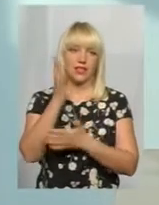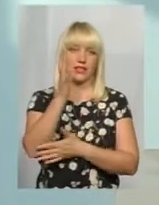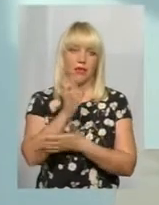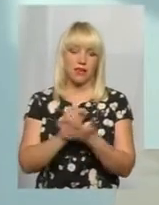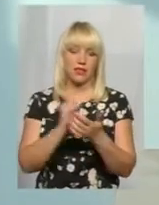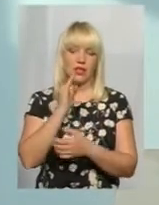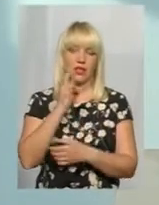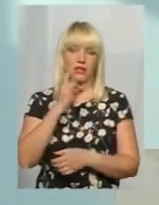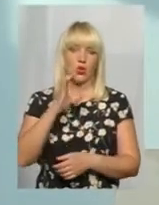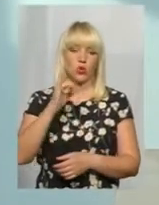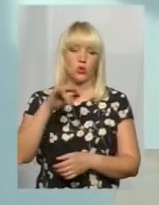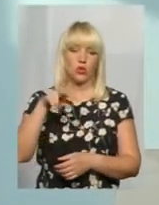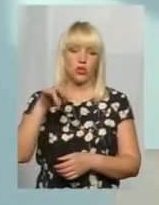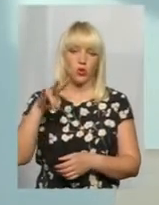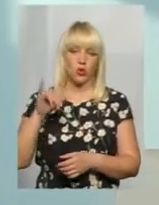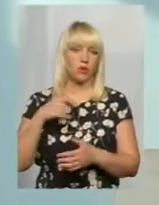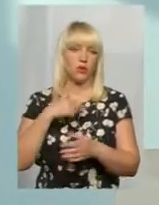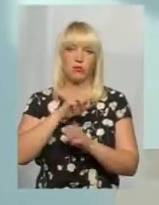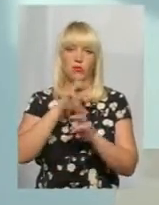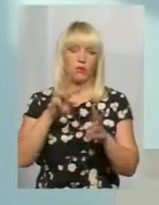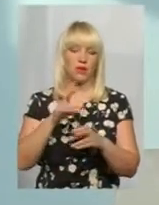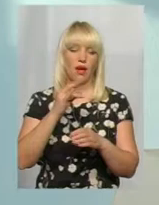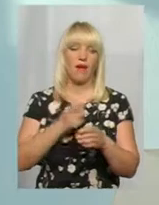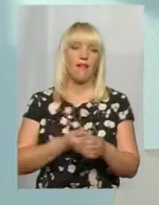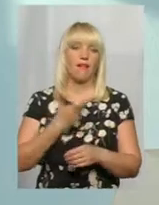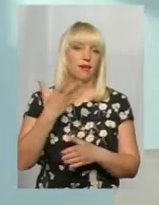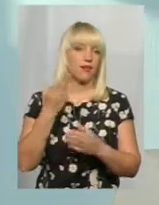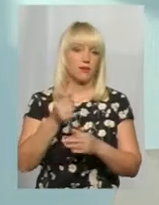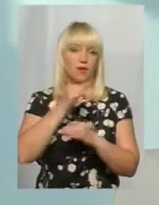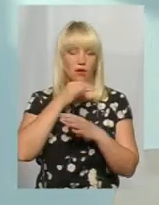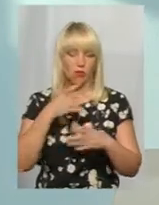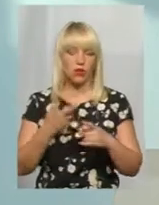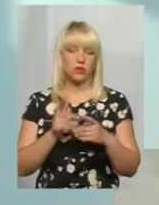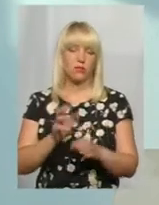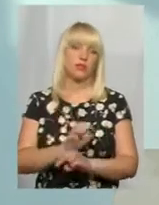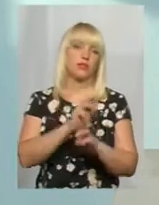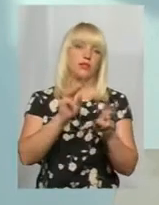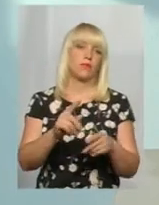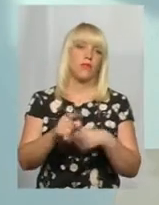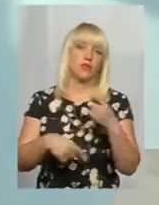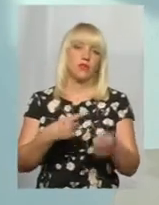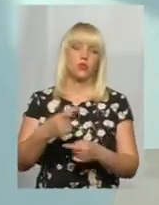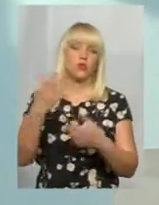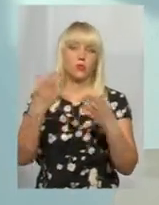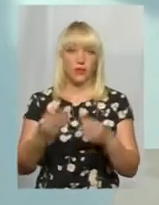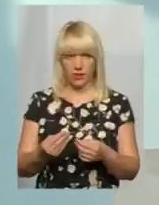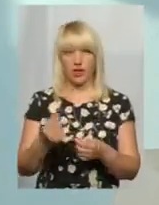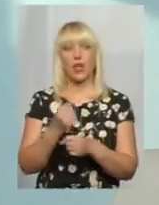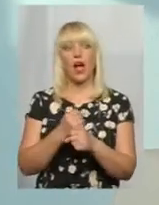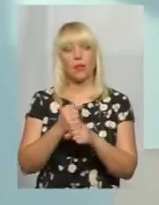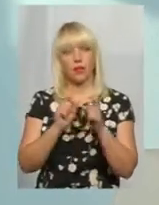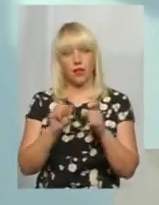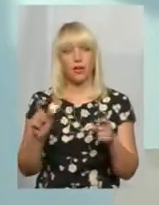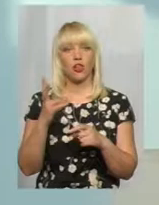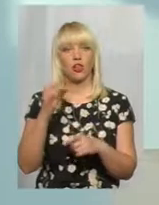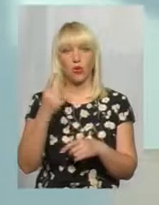Звісно, ми його не можемо забезпечити там на кілька днів, і це буде забезпечено там наступний день в аптеці, але